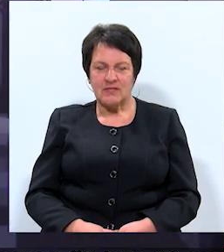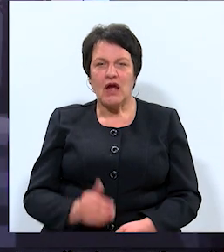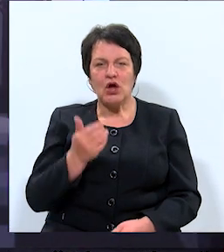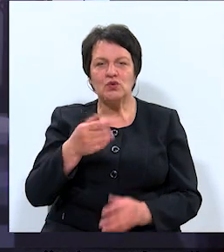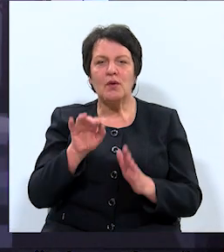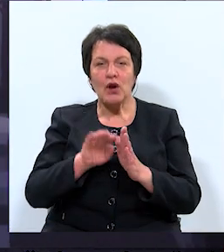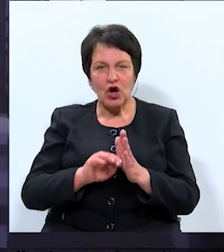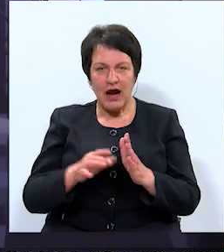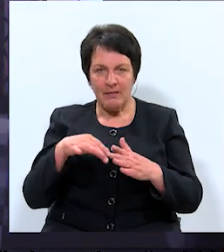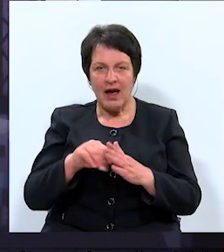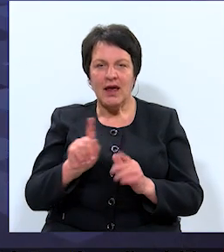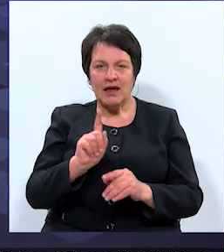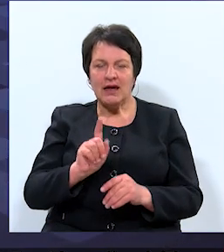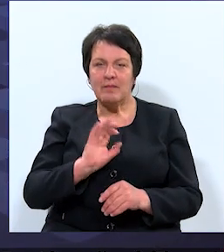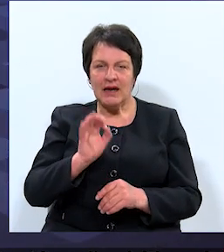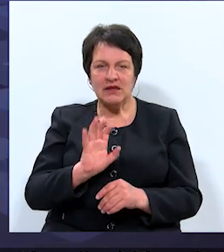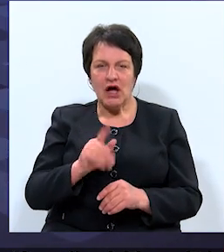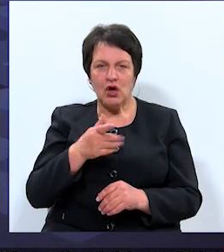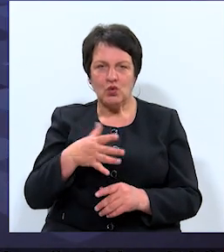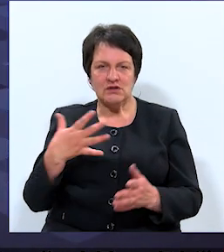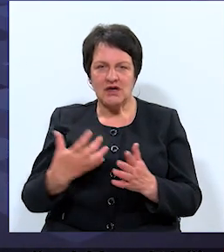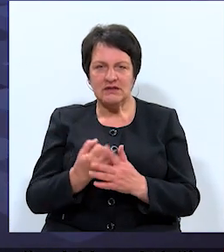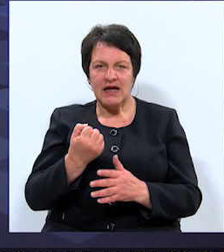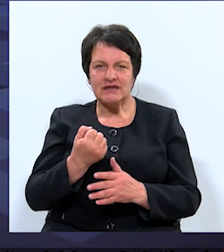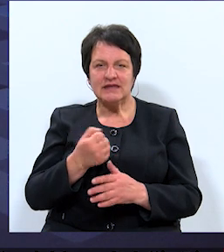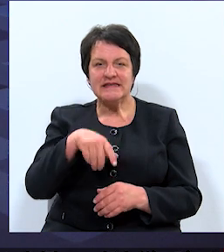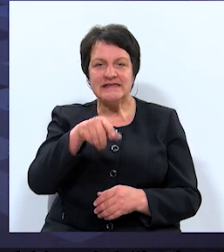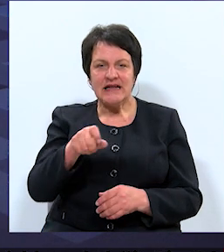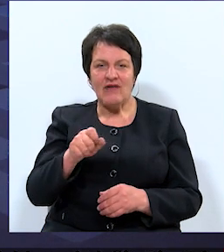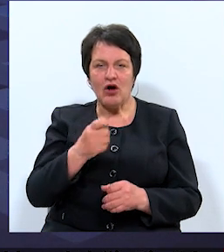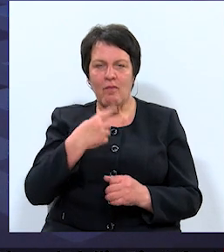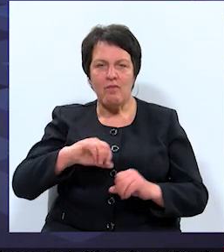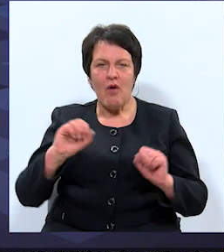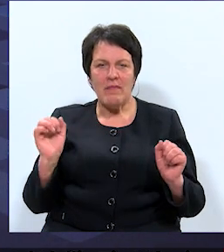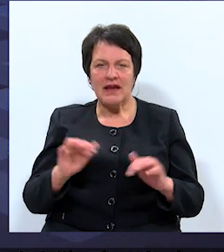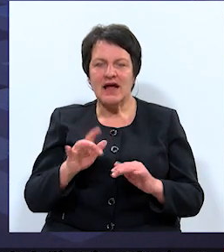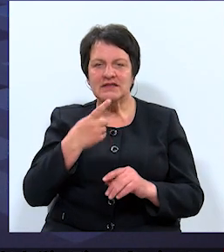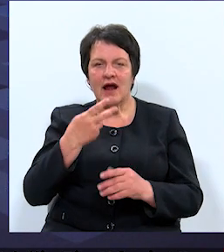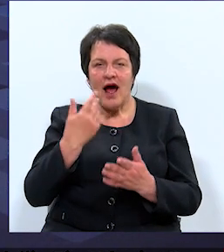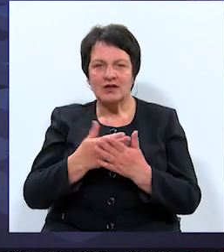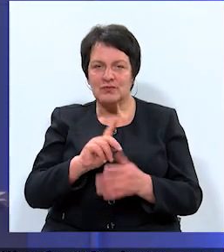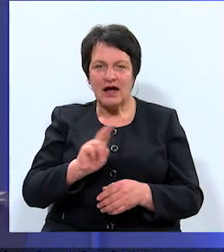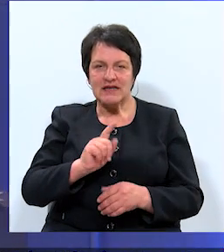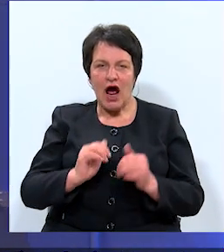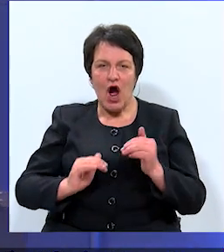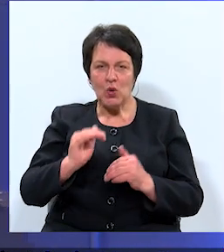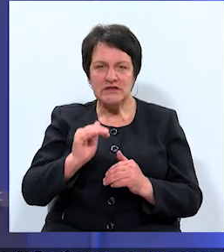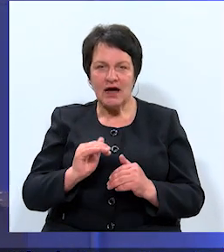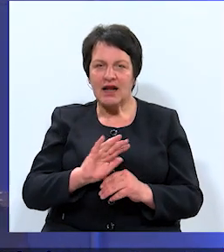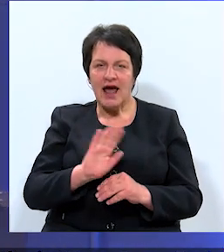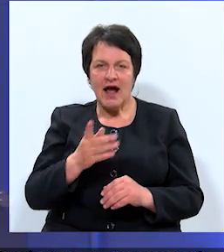Jūsu programmā ir minēts, ka jūs sasniegsiet cilvēku mobilitātes rādītājus, kas ir augstāki